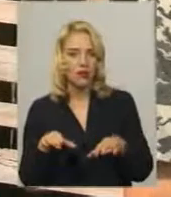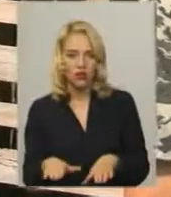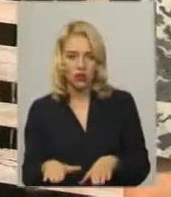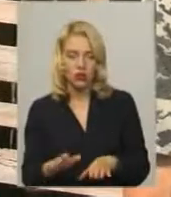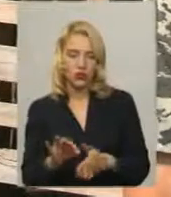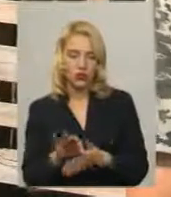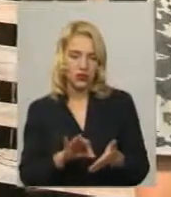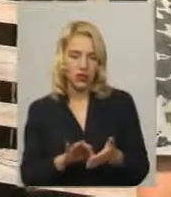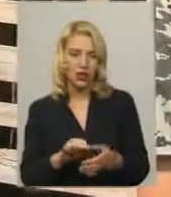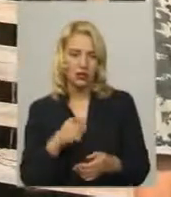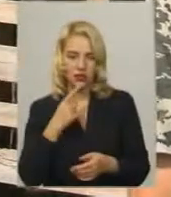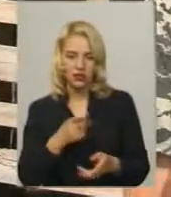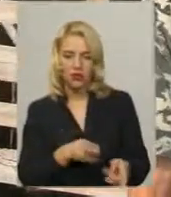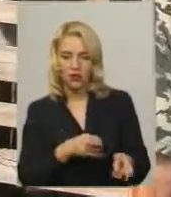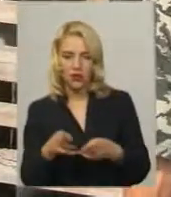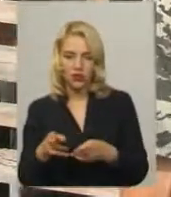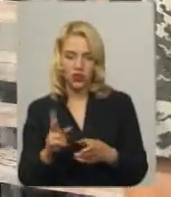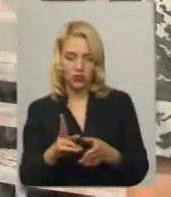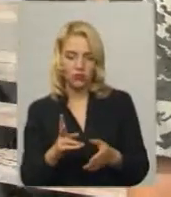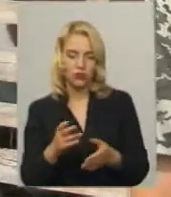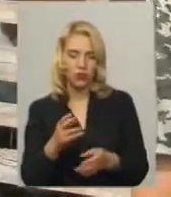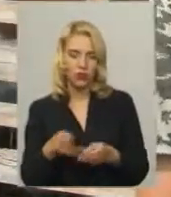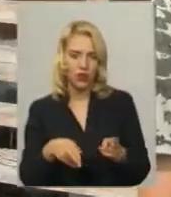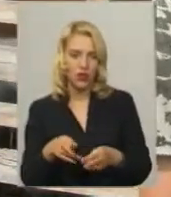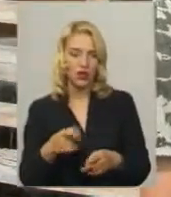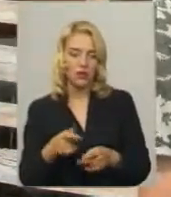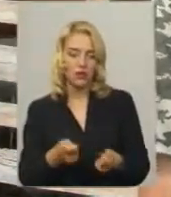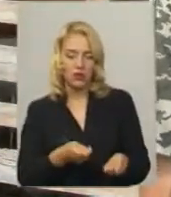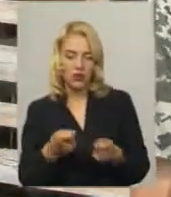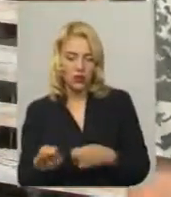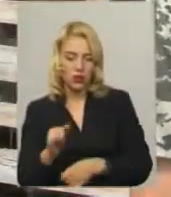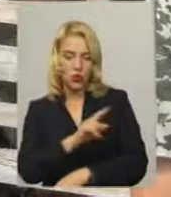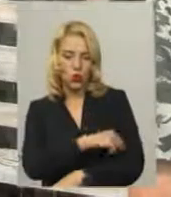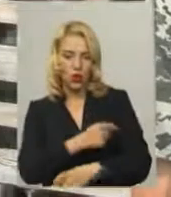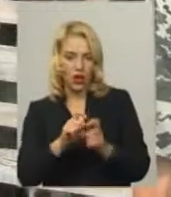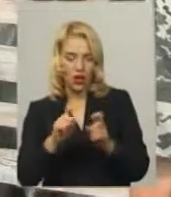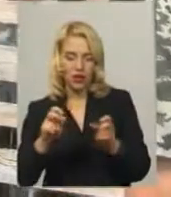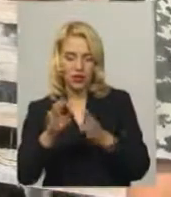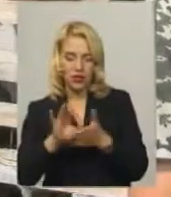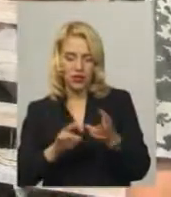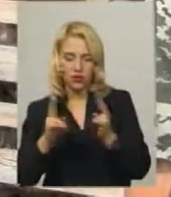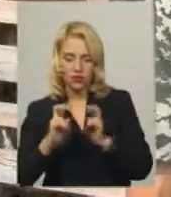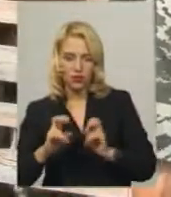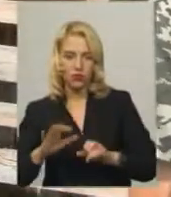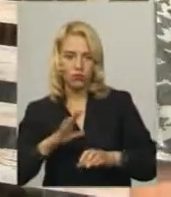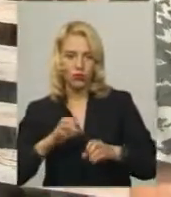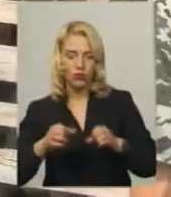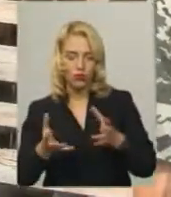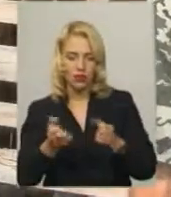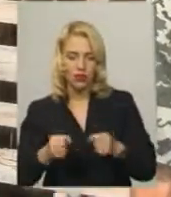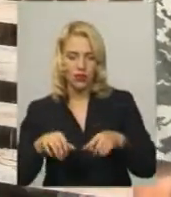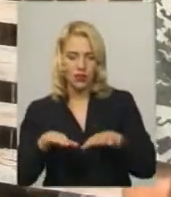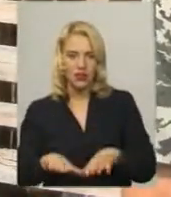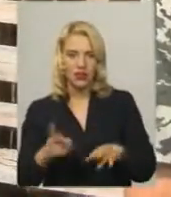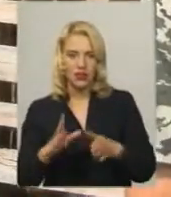він сказав, що приїжджати і будемо. Привіз від лікарню його, його одразу обслежили і було прийнято рішення, що треба